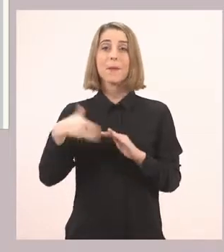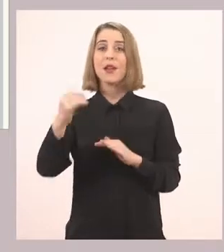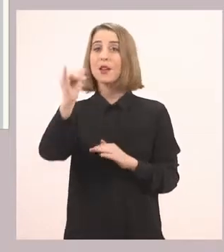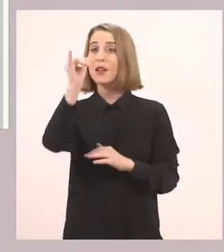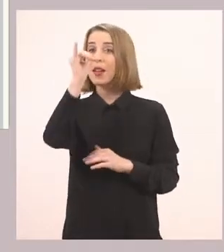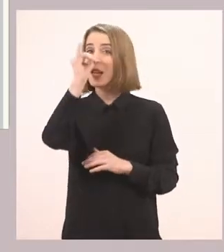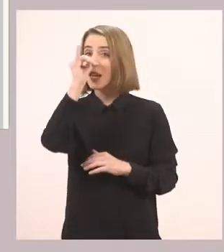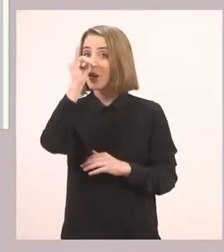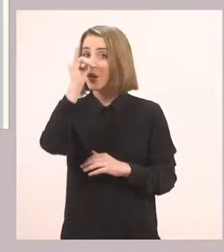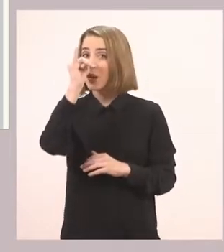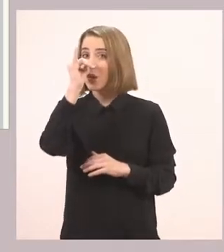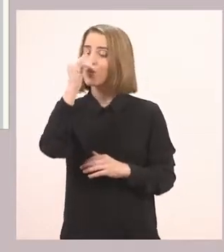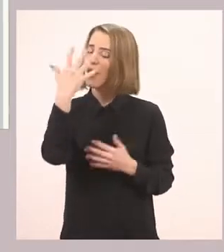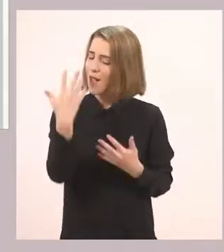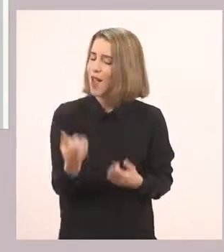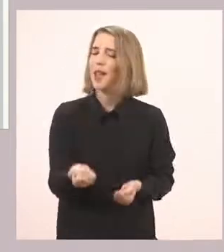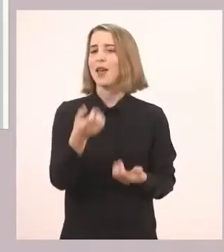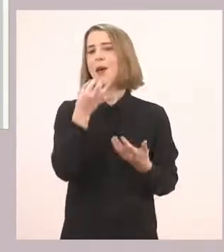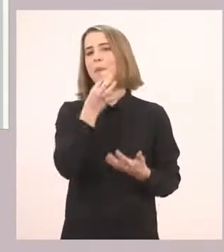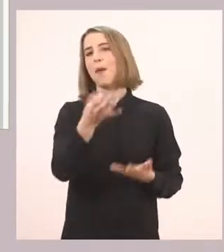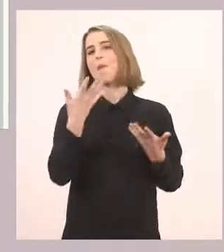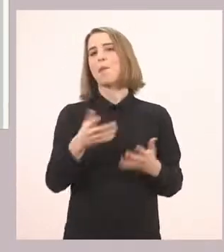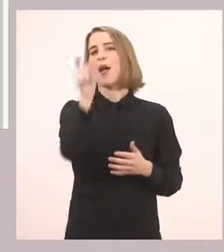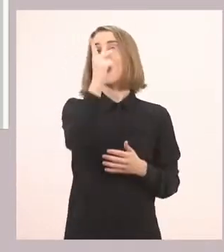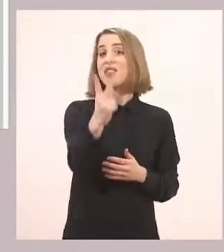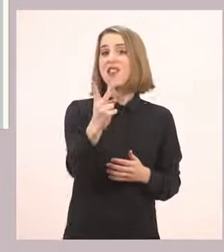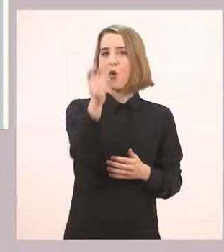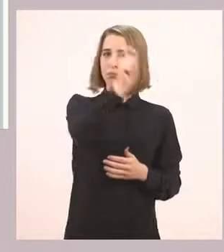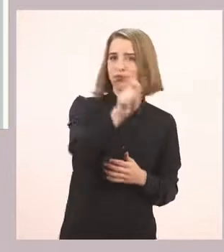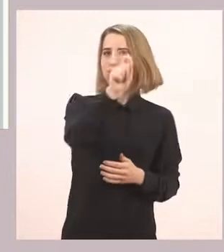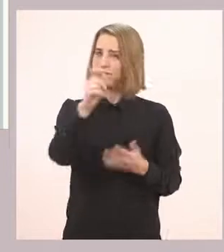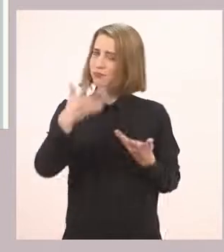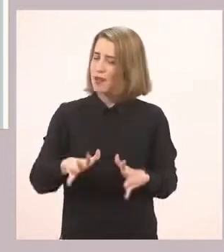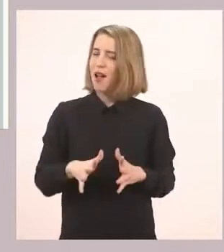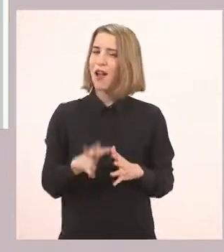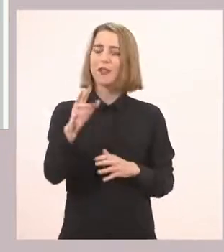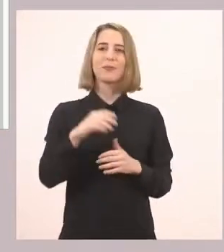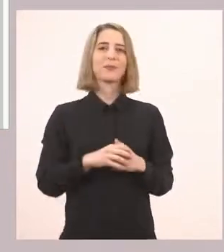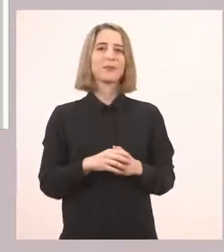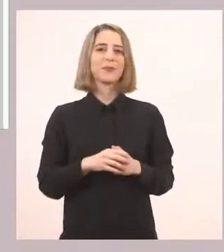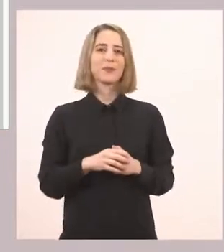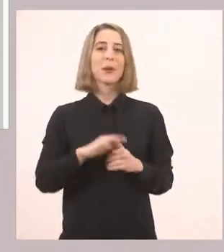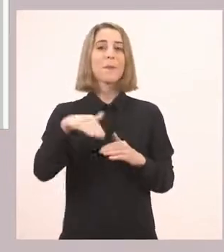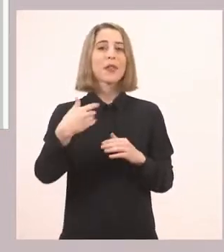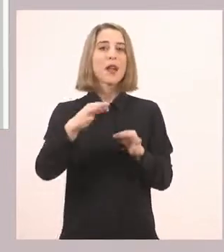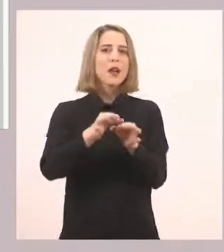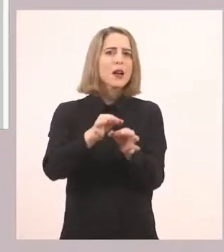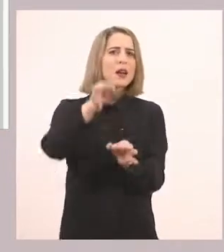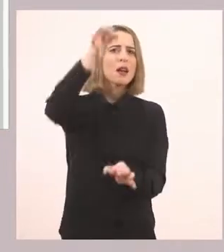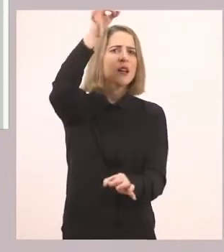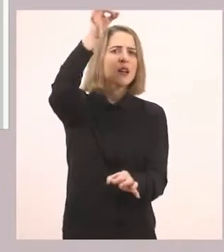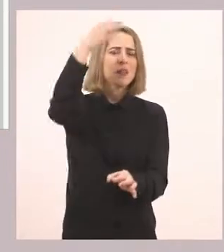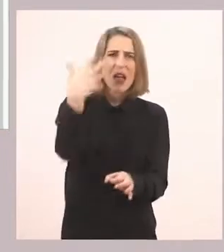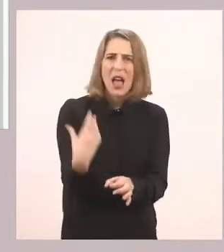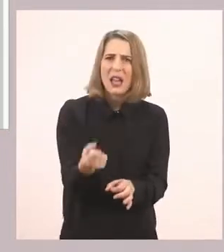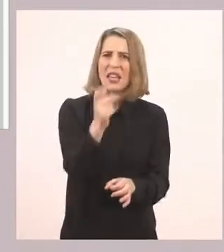Μετά Ρινόκερος. Ακούω. Το είπαμε κιόλας και τα κυκλώσαμε. Δύο. Σωστό. Μετά καλάμι. Έχει